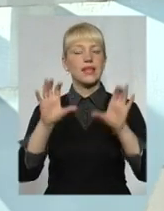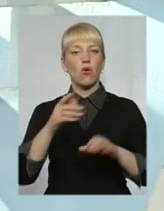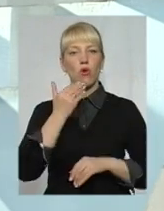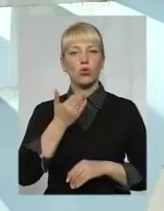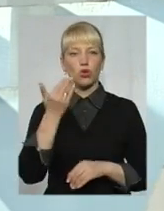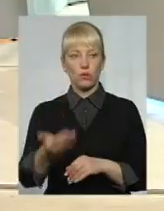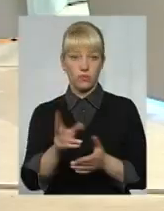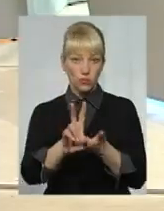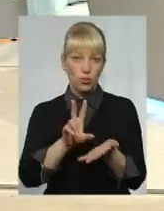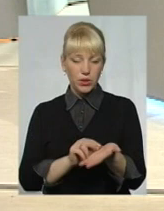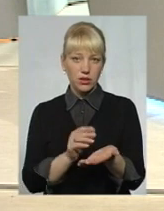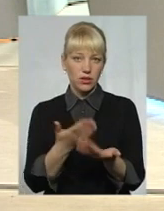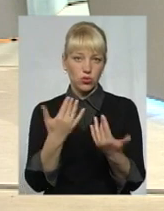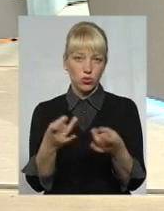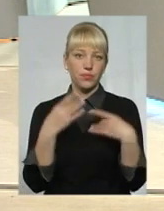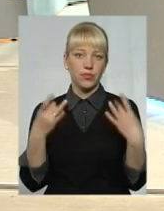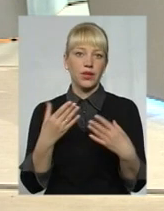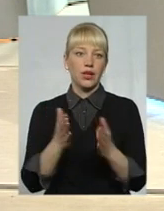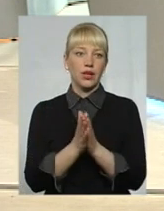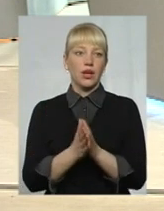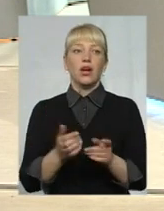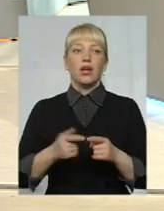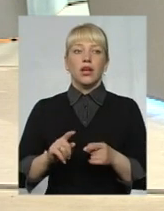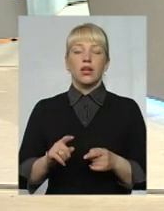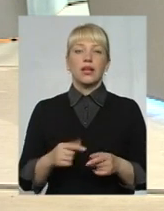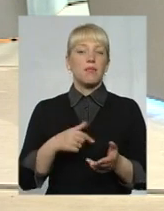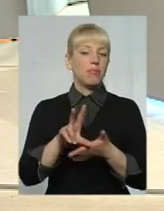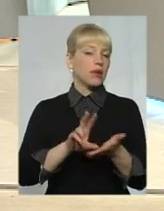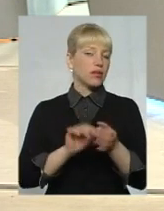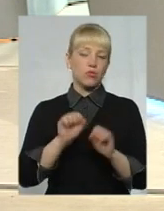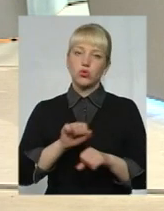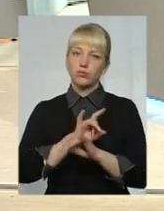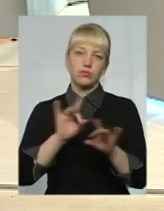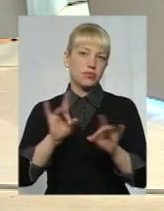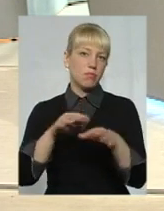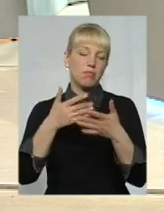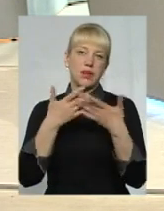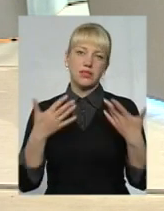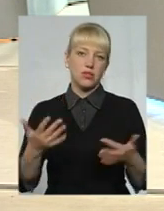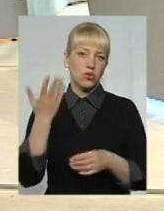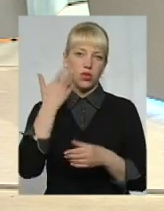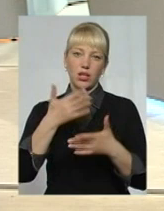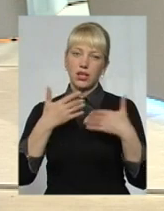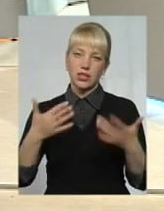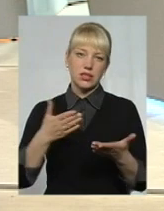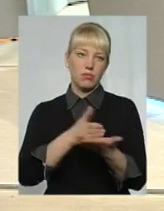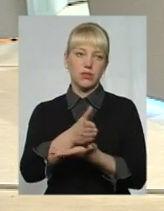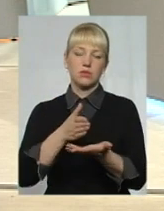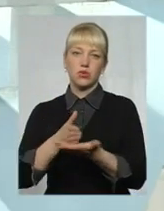До прикладу? До прикладу я можу цих прикладів наводити безліч, коли різними способами